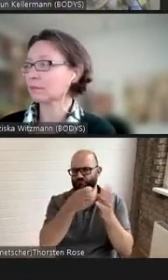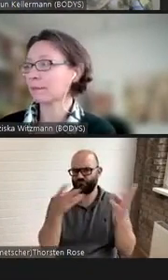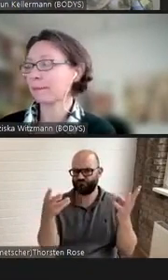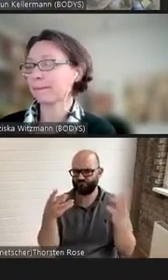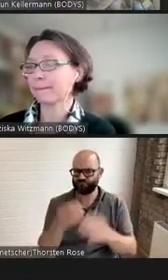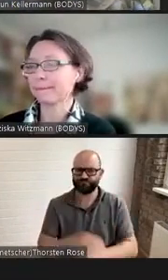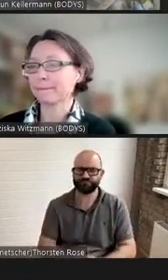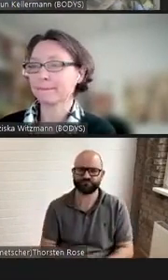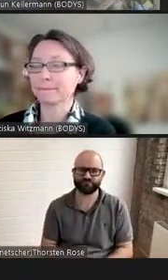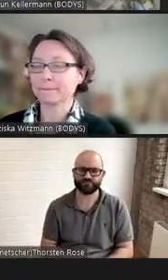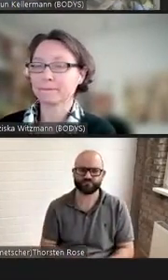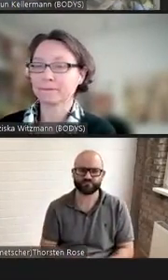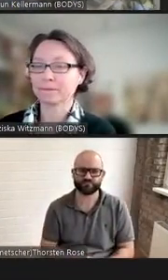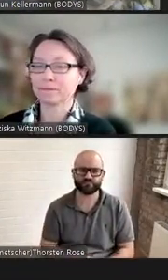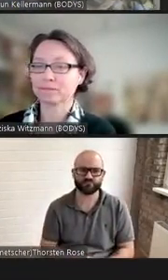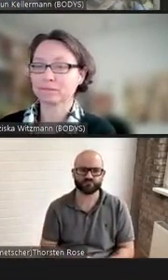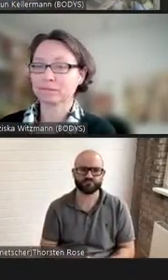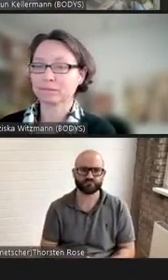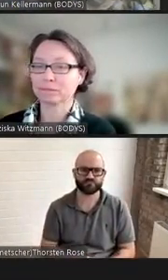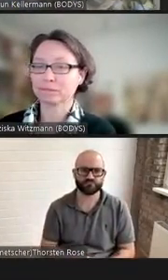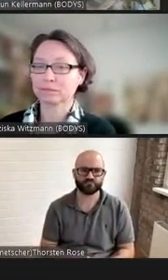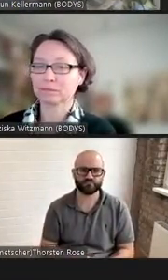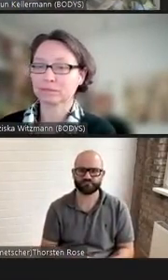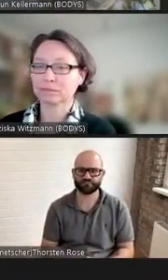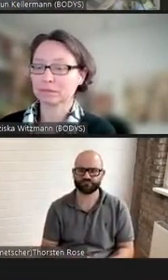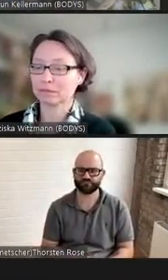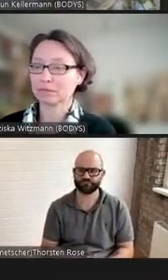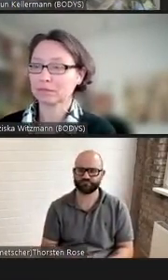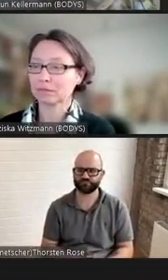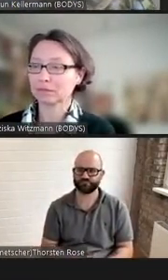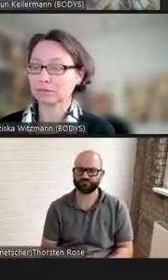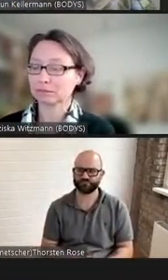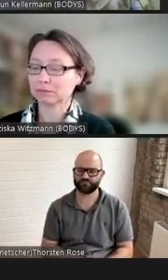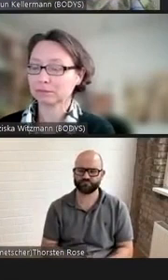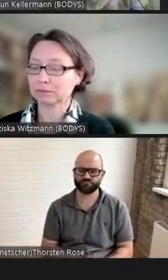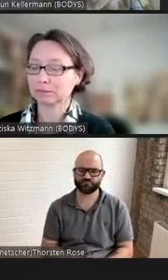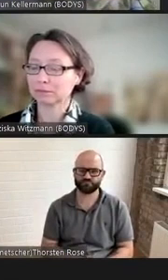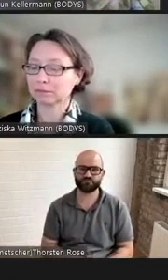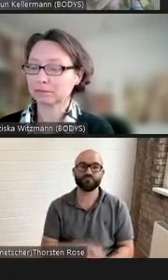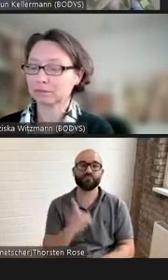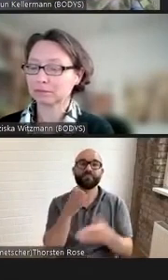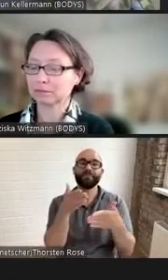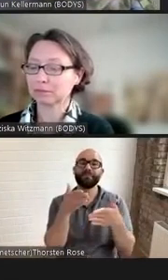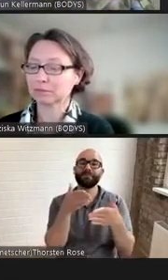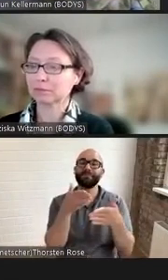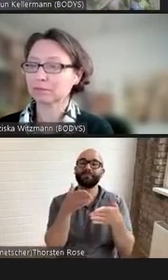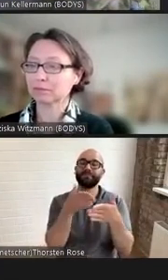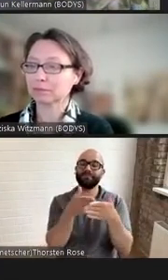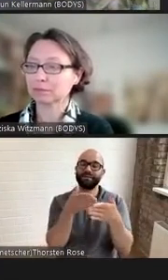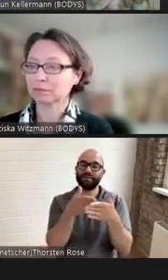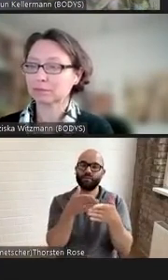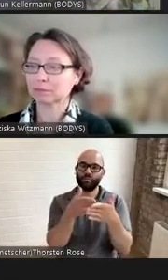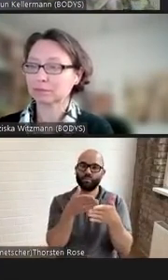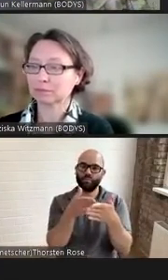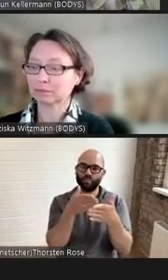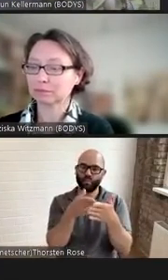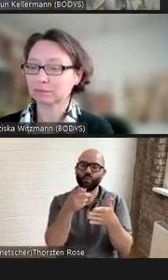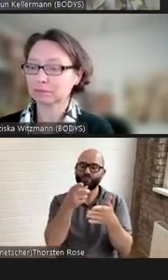also erneut eingewoben in eine Menge anderer